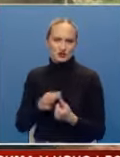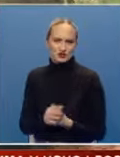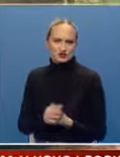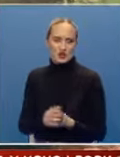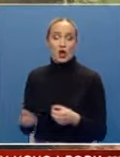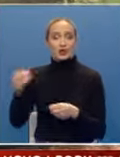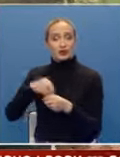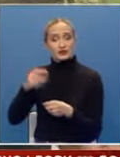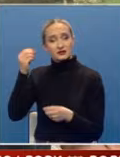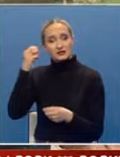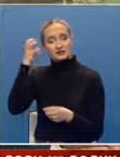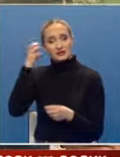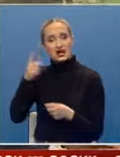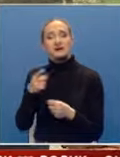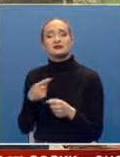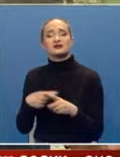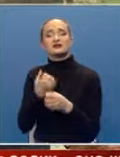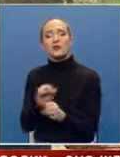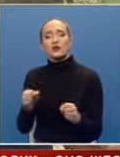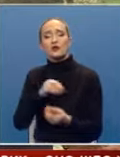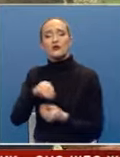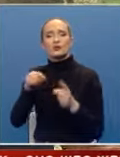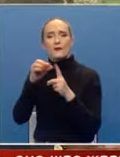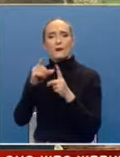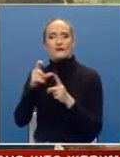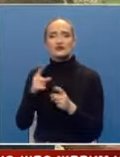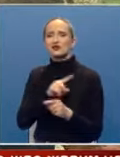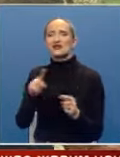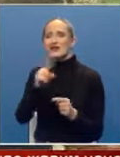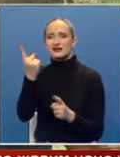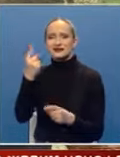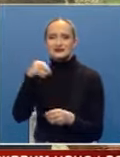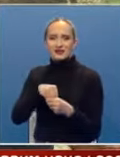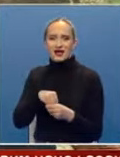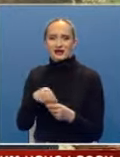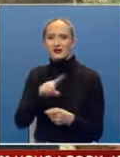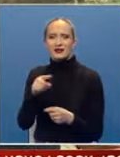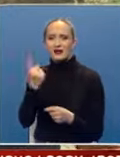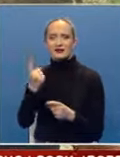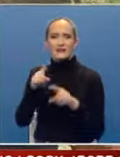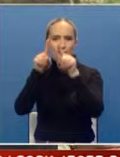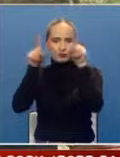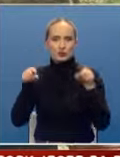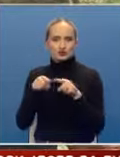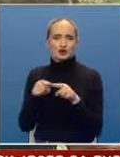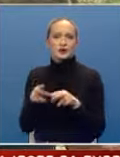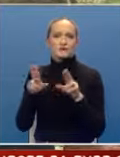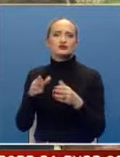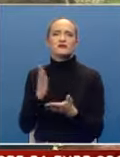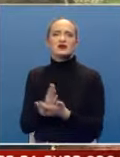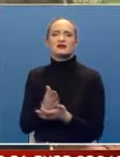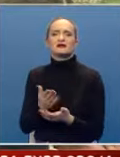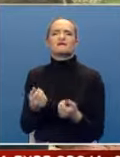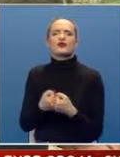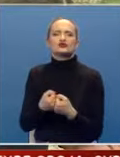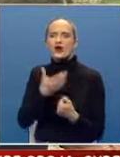oslobodi upravo za porodicu Popovići. I ono što je važno je da nikada nijedan stan, da nijedan prostor je može biti ugodno mjesto